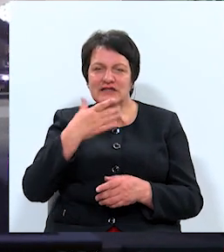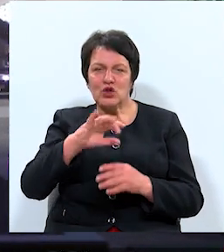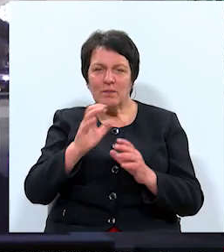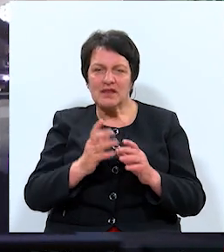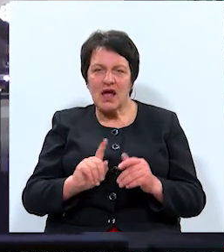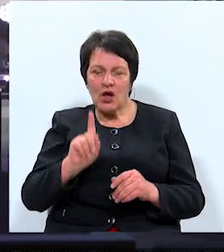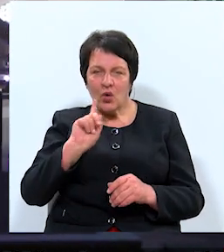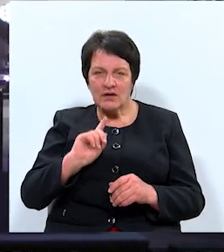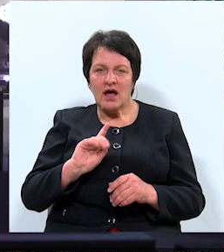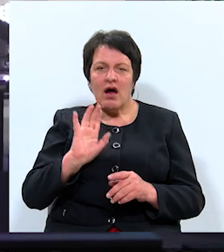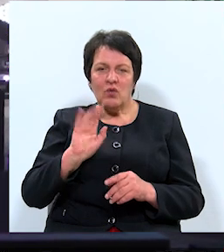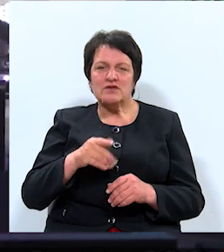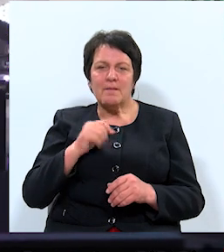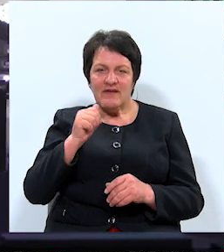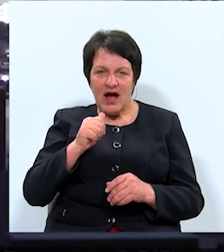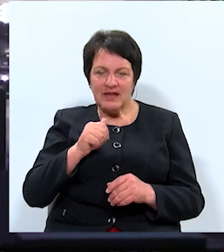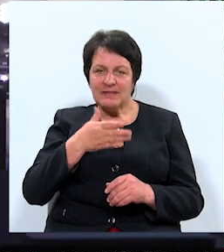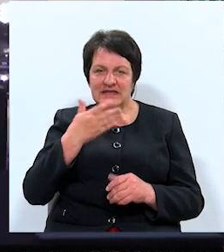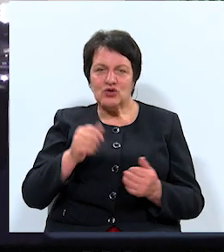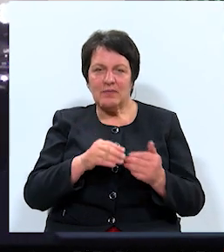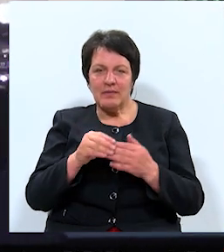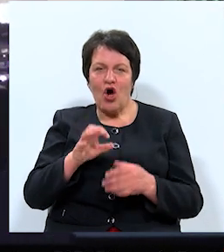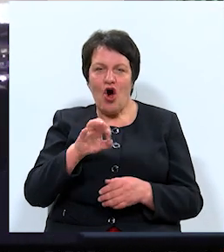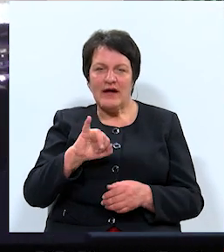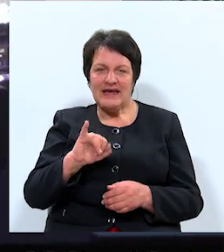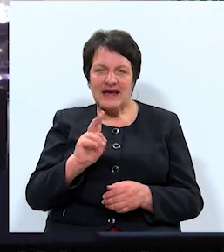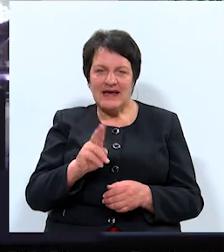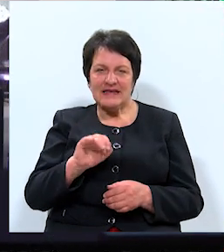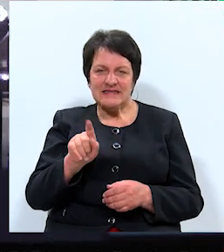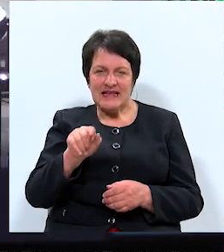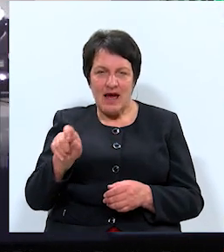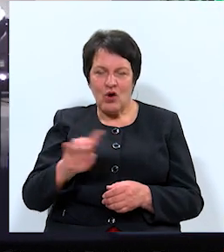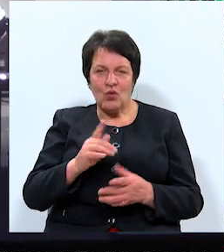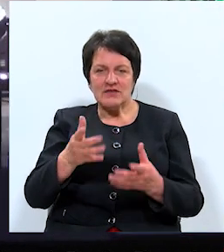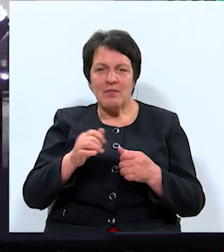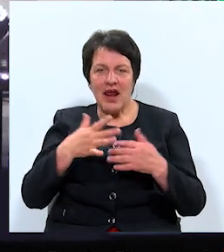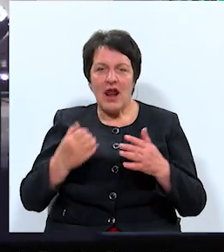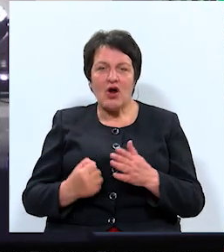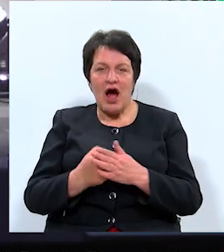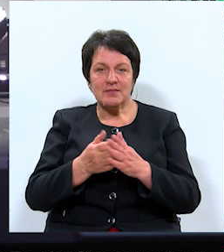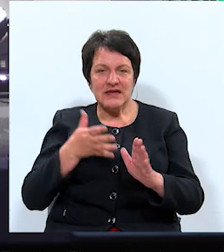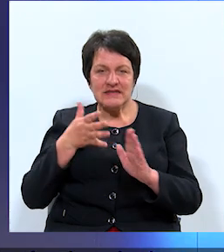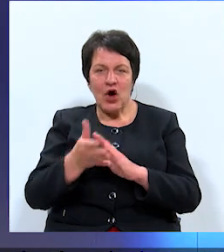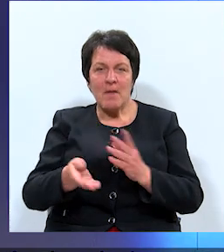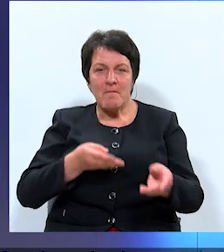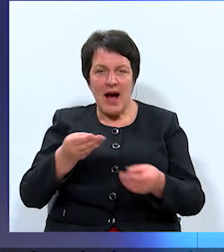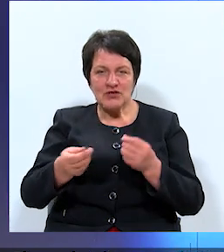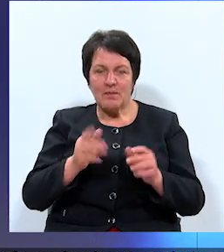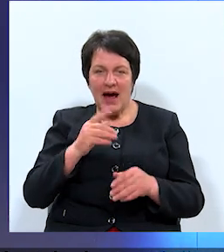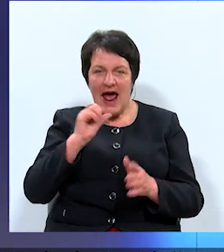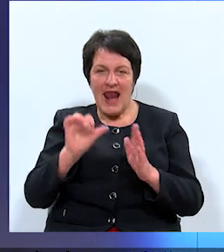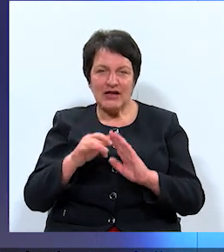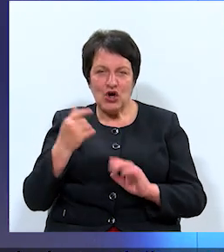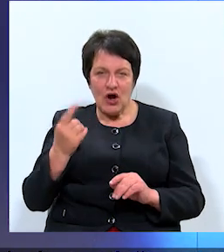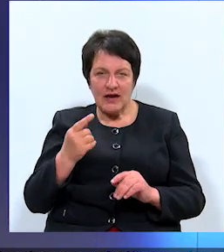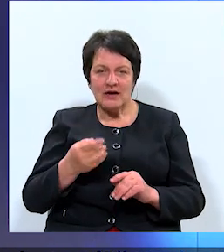attiecībā uz privātajiem siltuma piegādātājiem, oikistiem, kuri saņem lielāku atbalstus ar maksājumiem par elektroenerģiju,